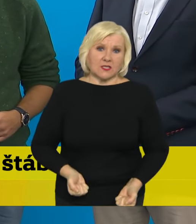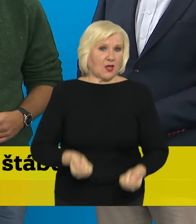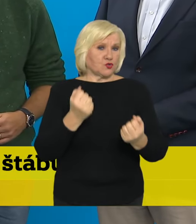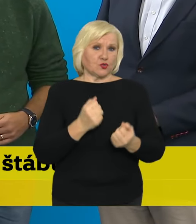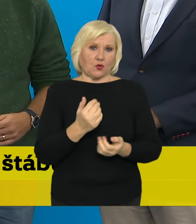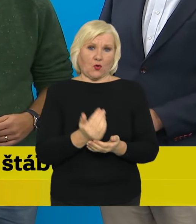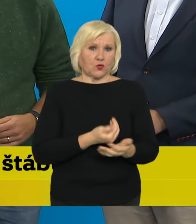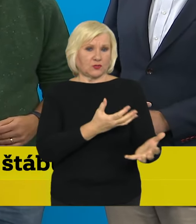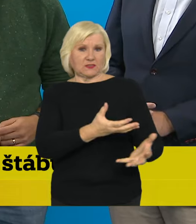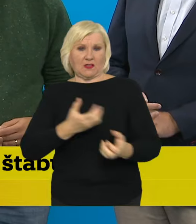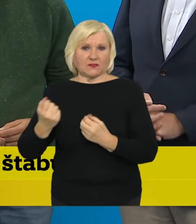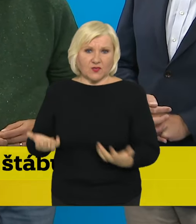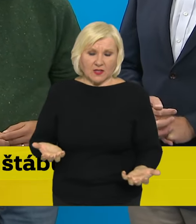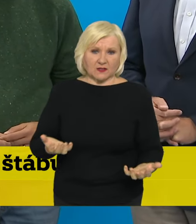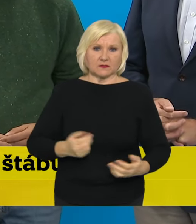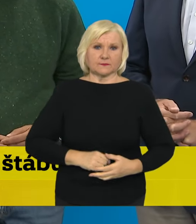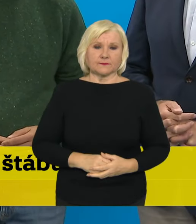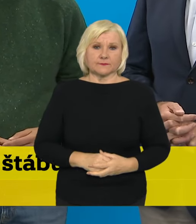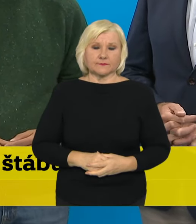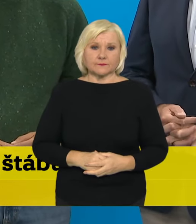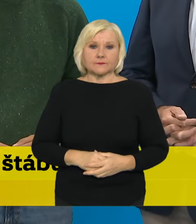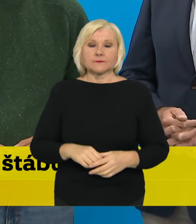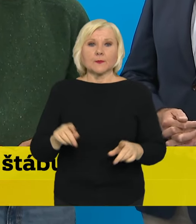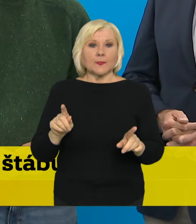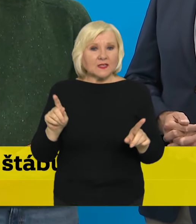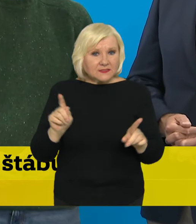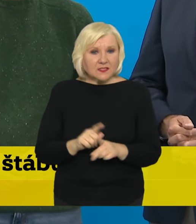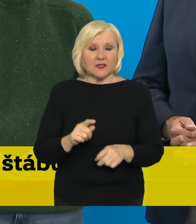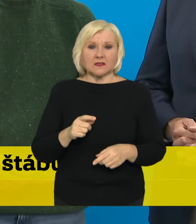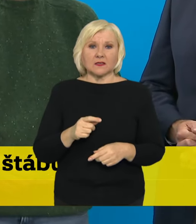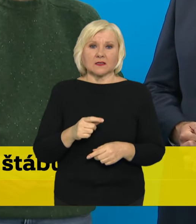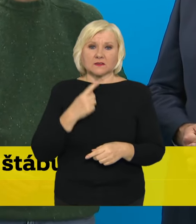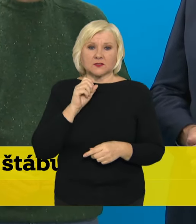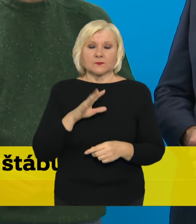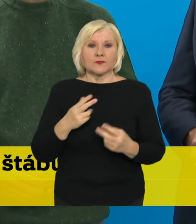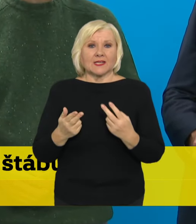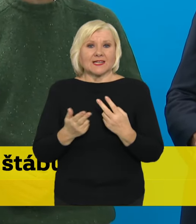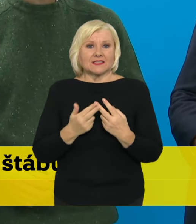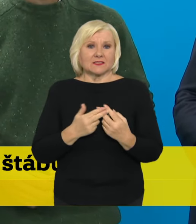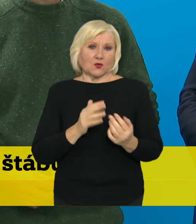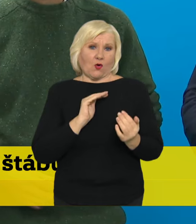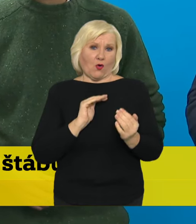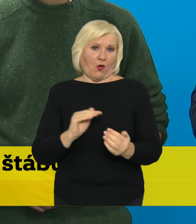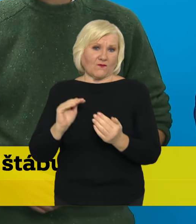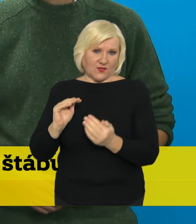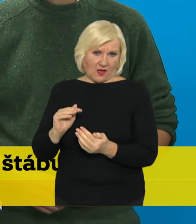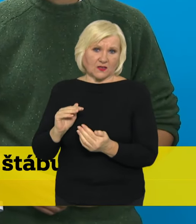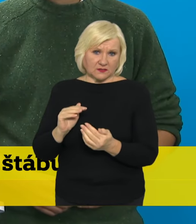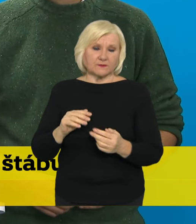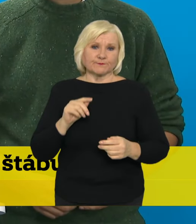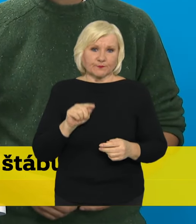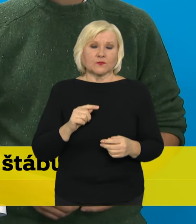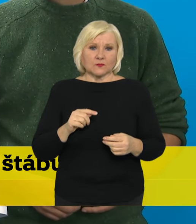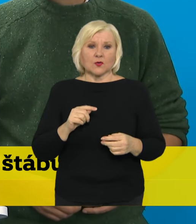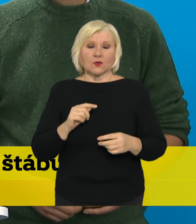vlastní život. Stejně tak bych rád zmínil to rizikové chování, které tady